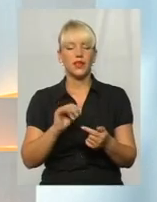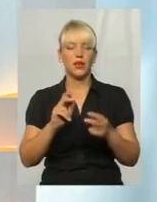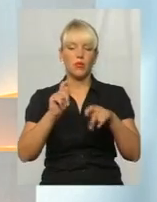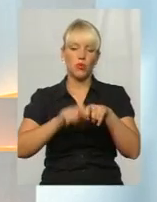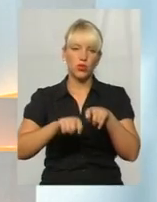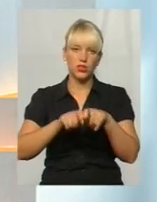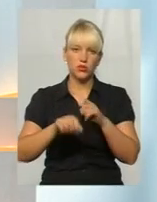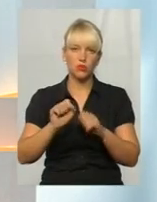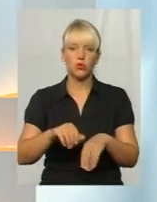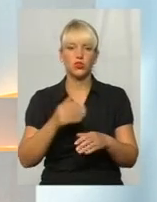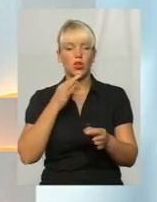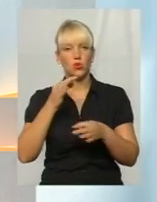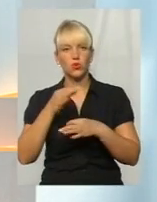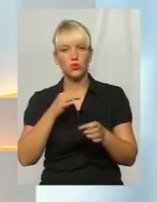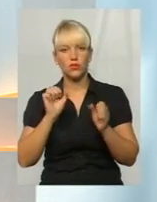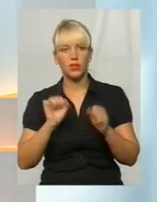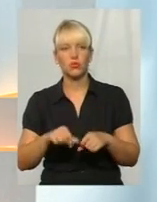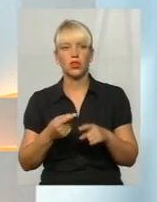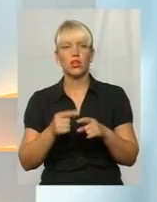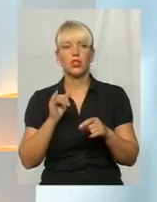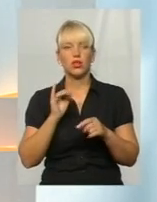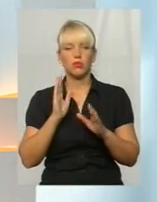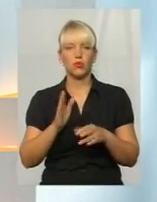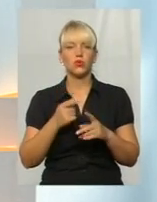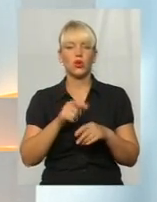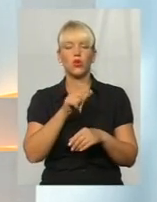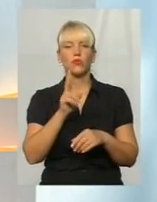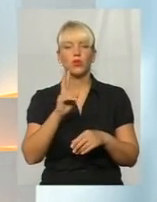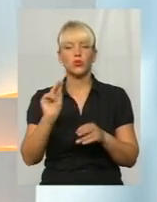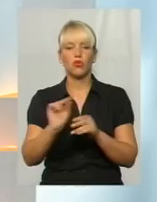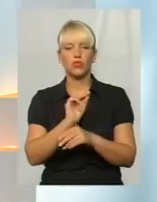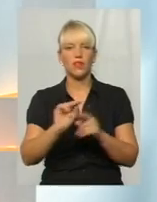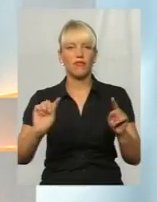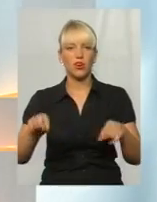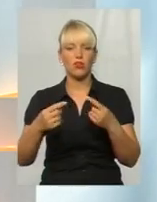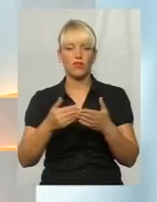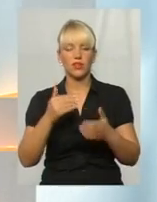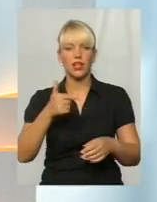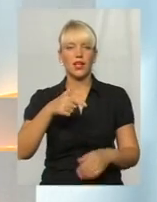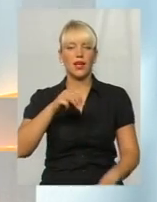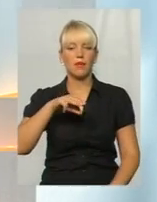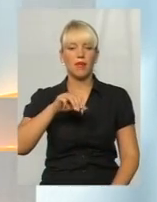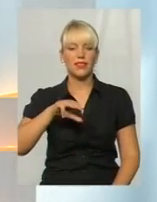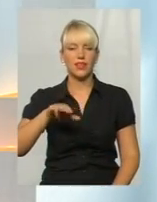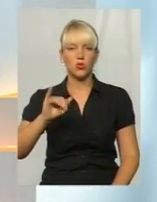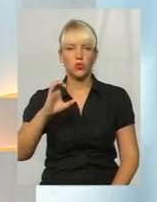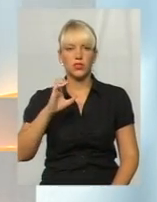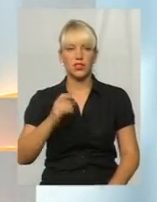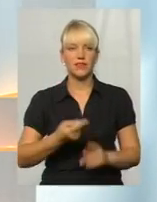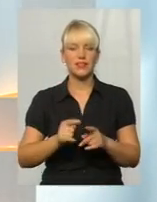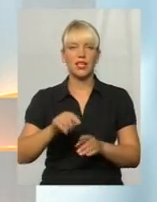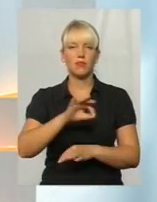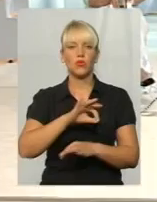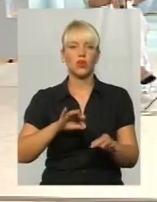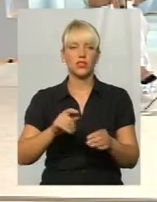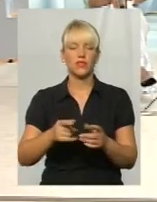і консультування, і буде зустрічі людьми, які вилікувалися вже від гепатиту С, Тобто і в цьому проєкті, цей проєкт,